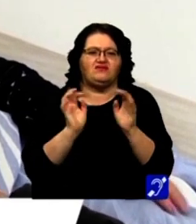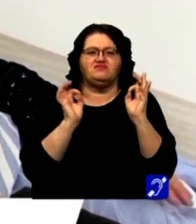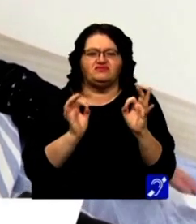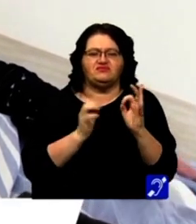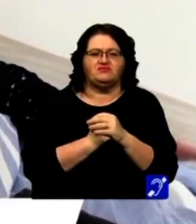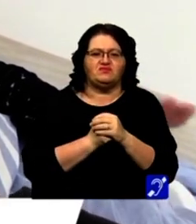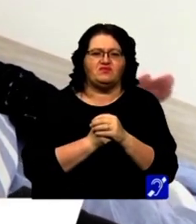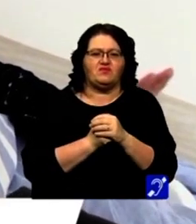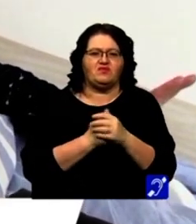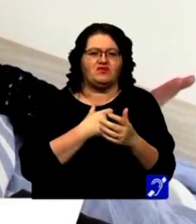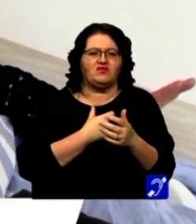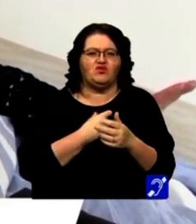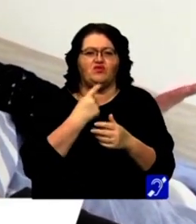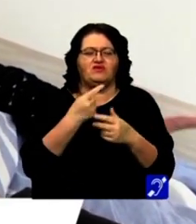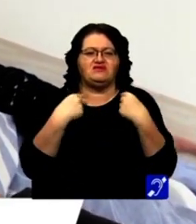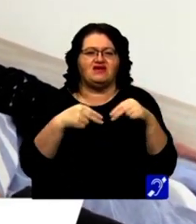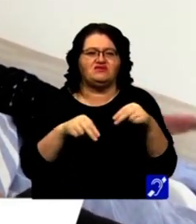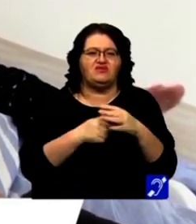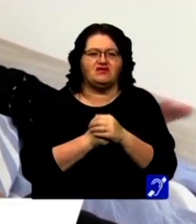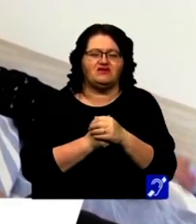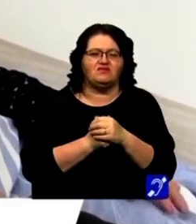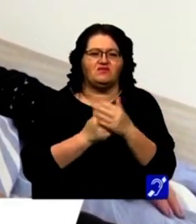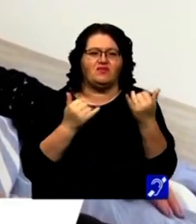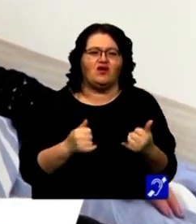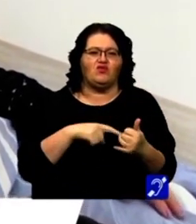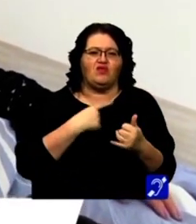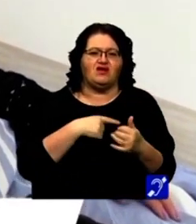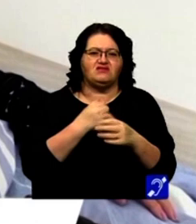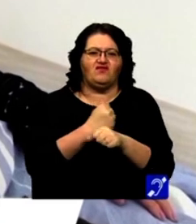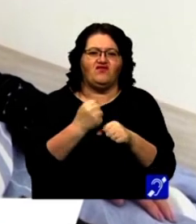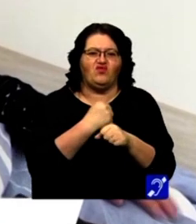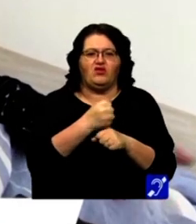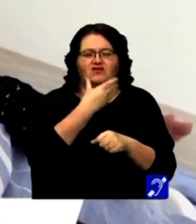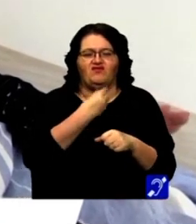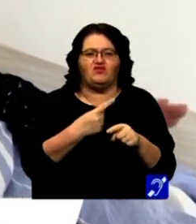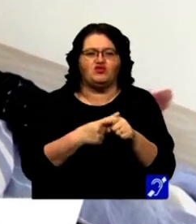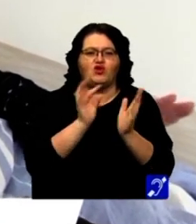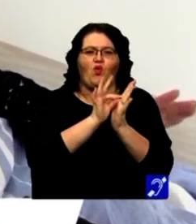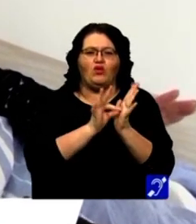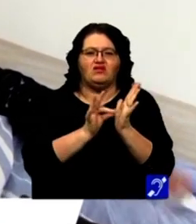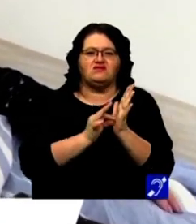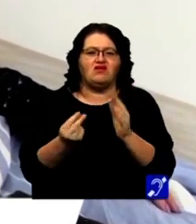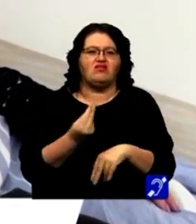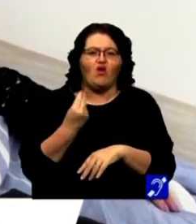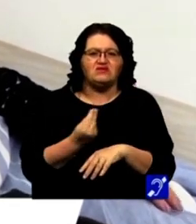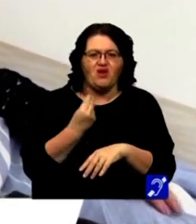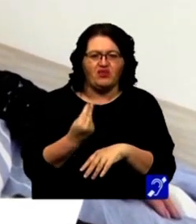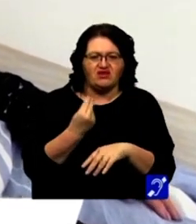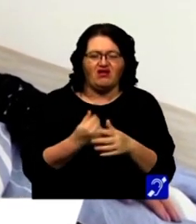Deci nu pot să explic. Acum este foarte frumos și condițiile sunt deosebite.